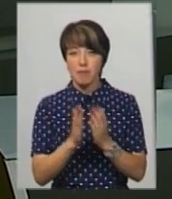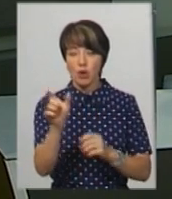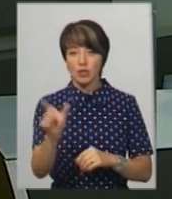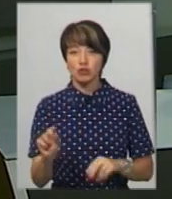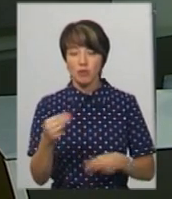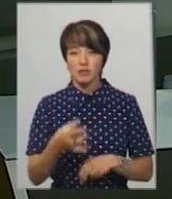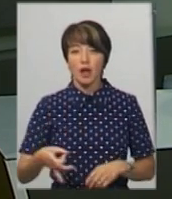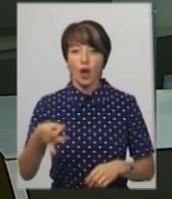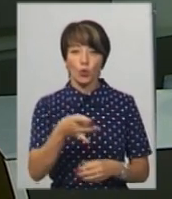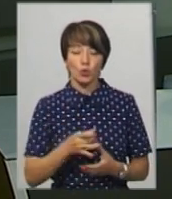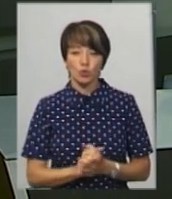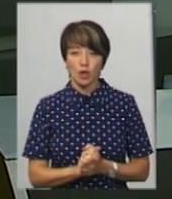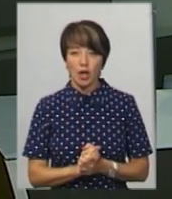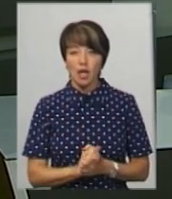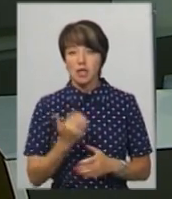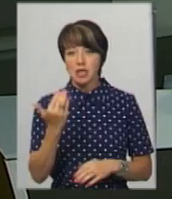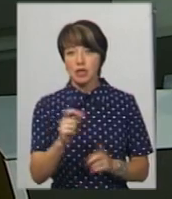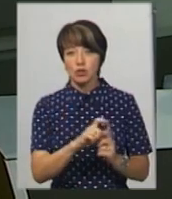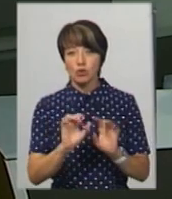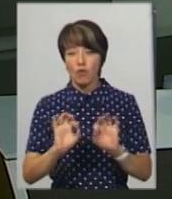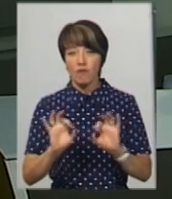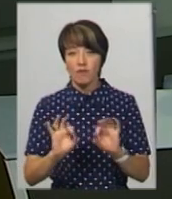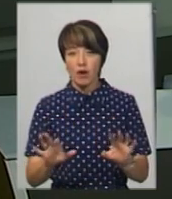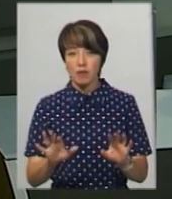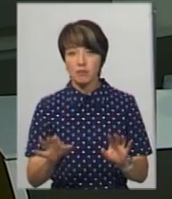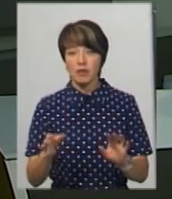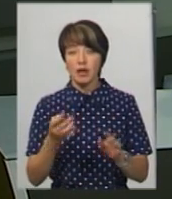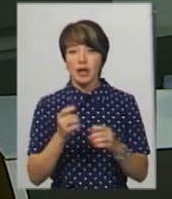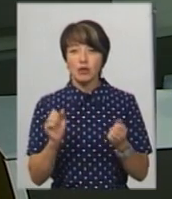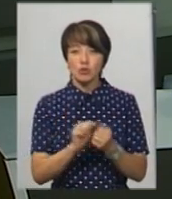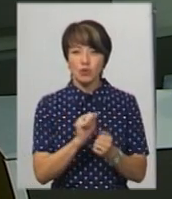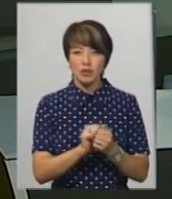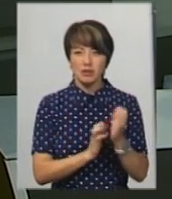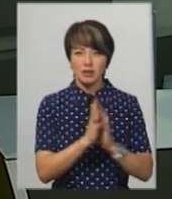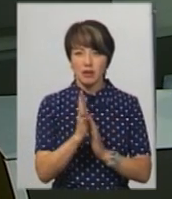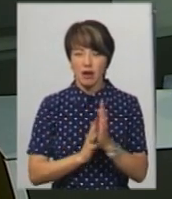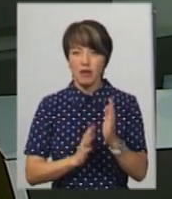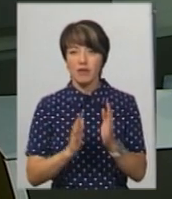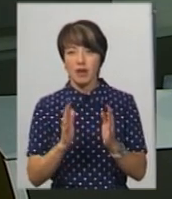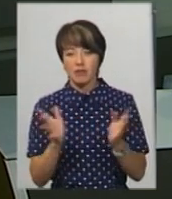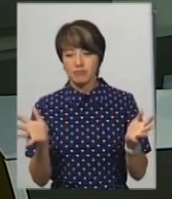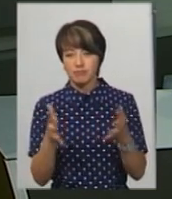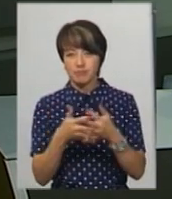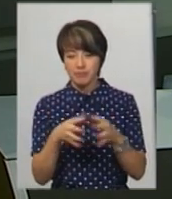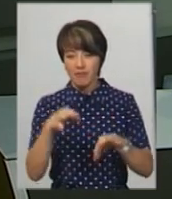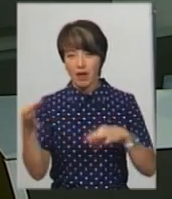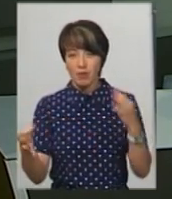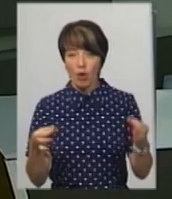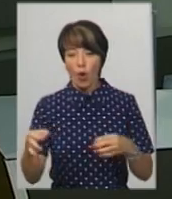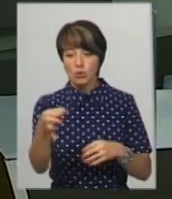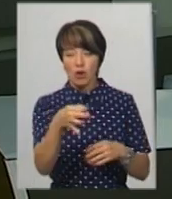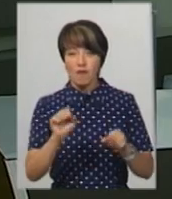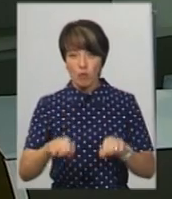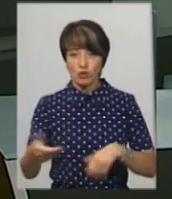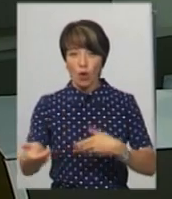району Лілія Давидова. За її словами, коріння різних трав, сухий очерет та верби переплелися настільки, що островами можна